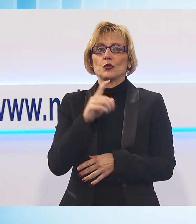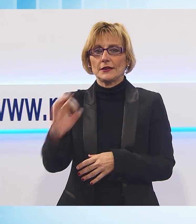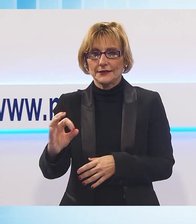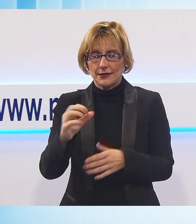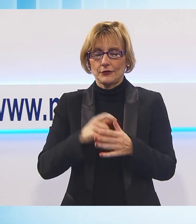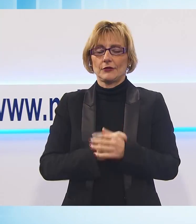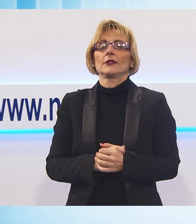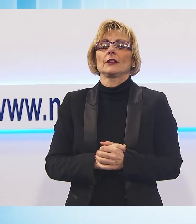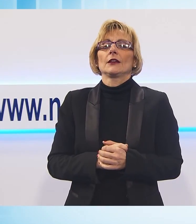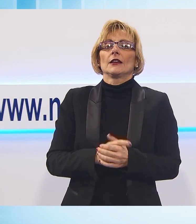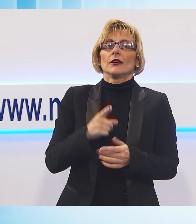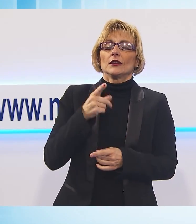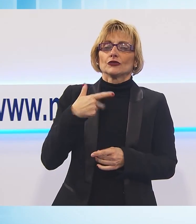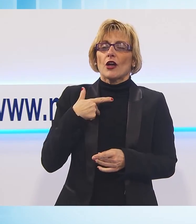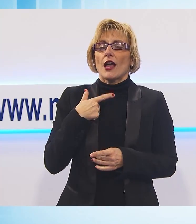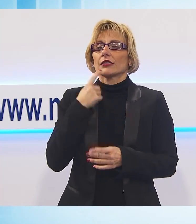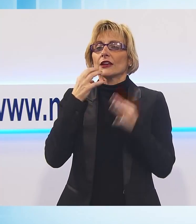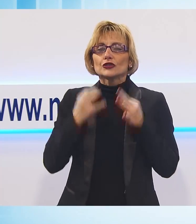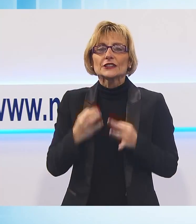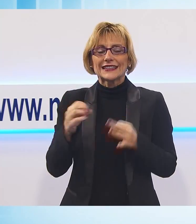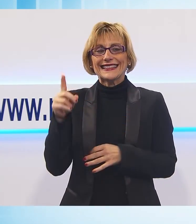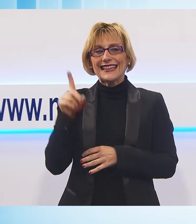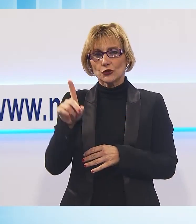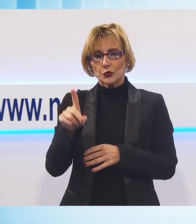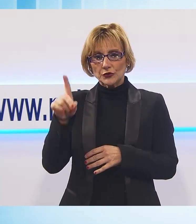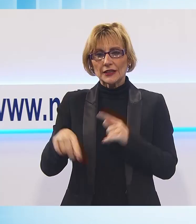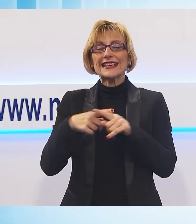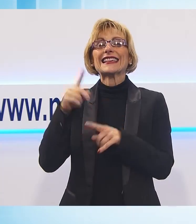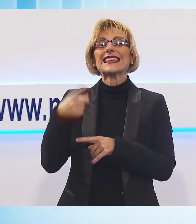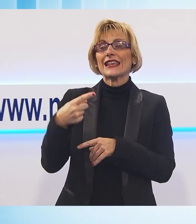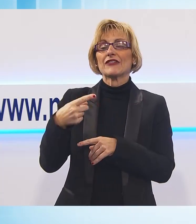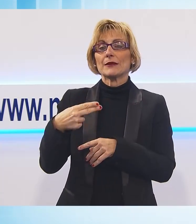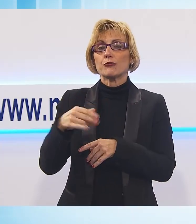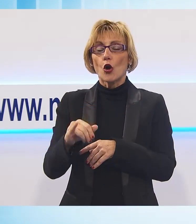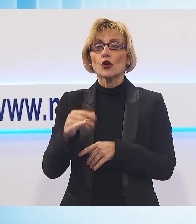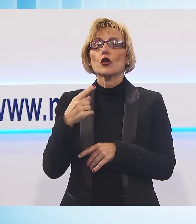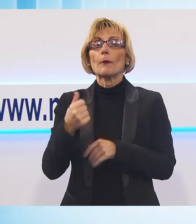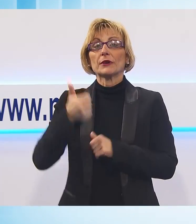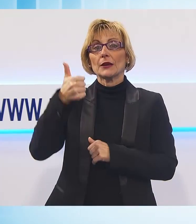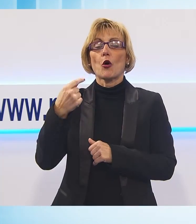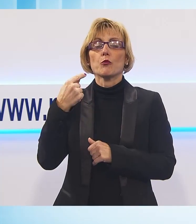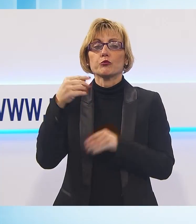decide una rete di essusì, il Givi perde anche il primo posto che adesso è del tutto cuoio.